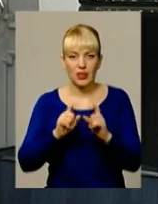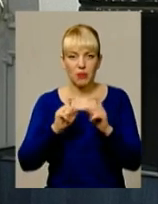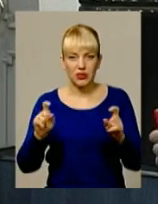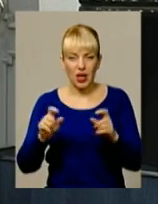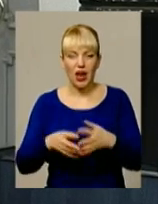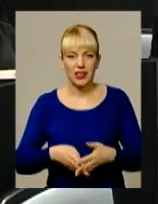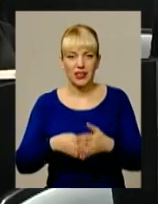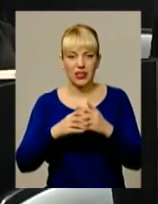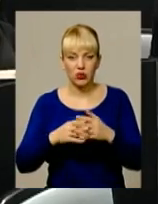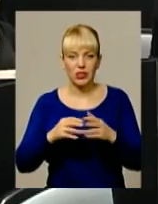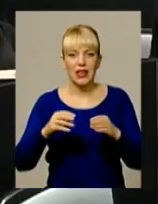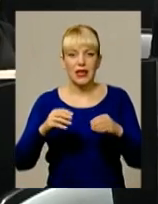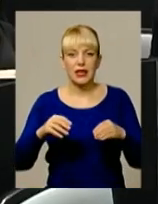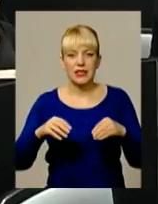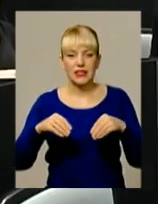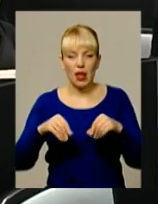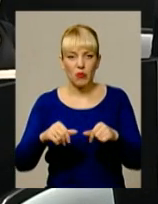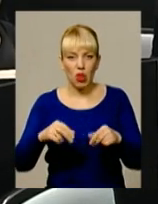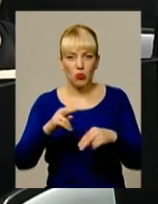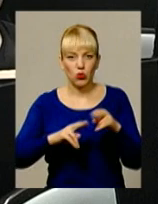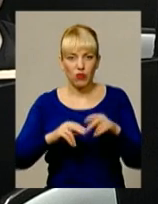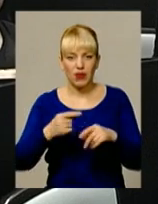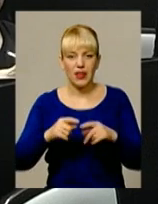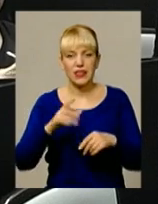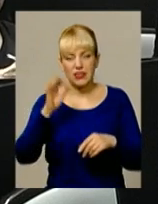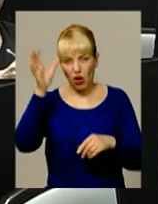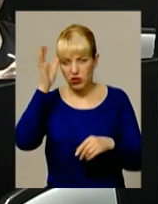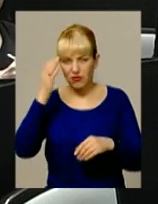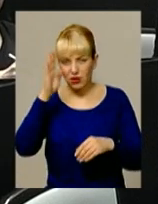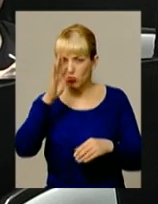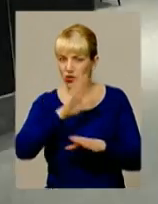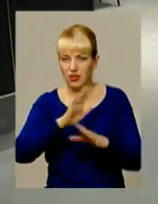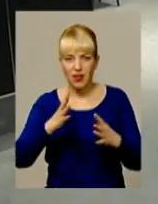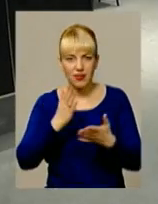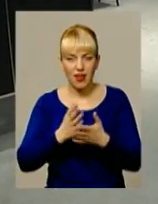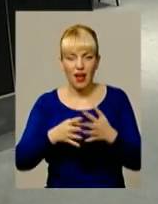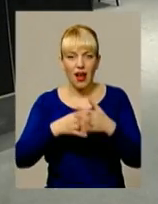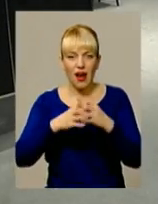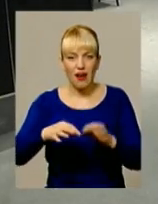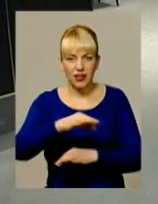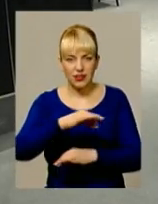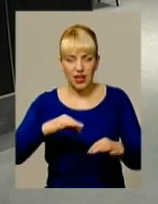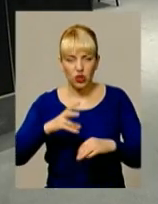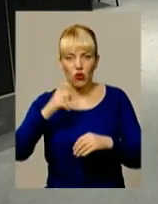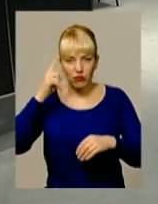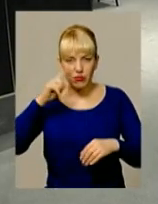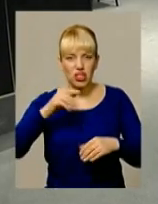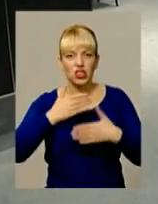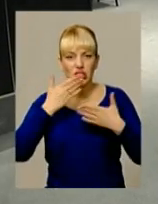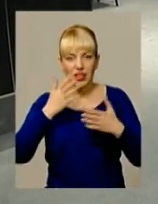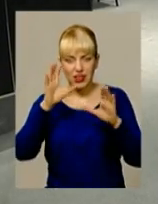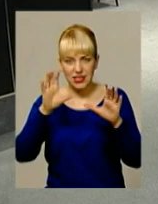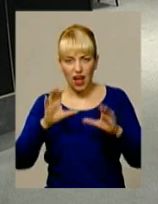земельних ресурсів обласного центру. За освітою Сергій Борисюк не архітектор, проте запевнив, вміє читати закони і